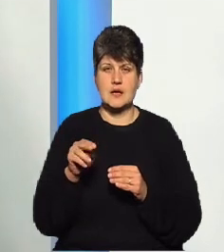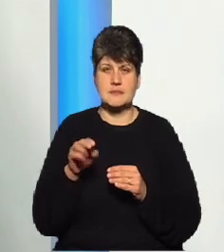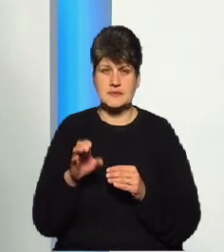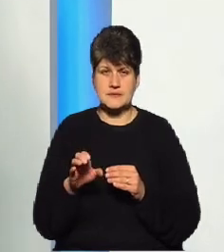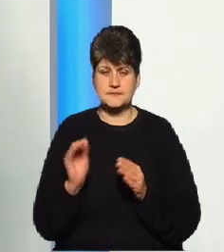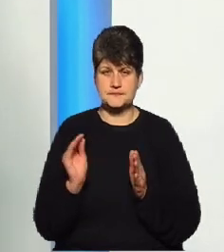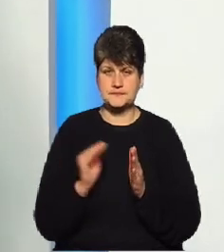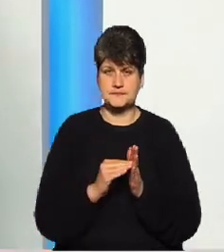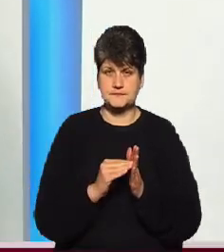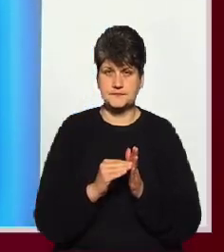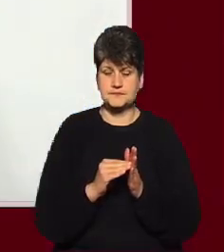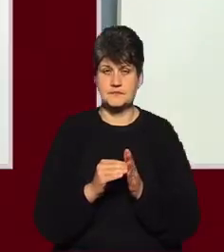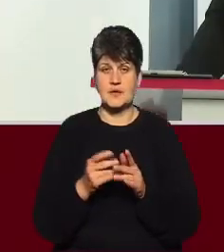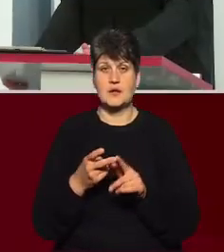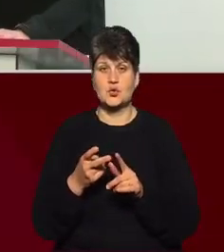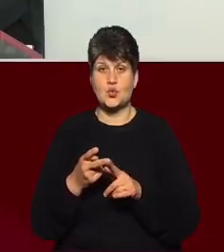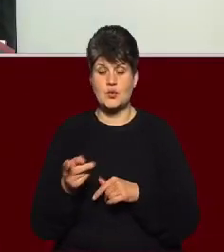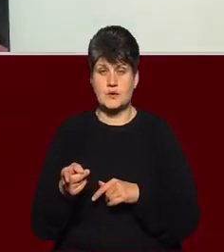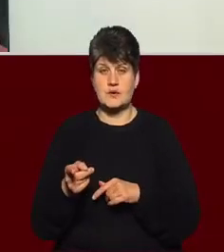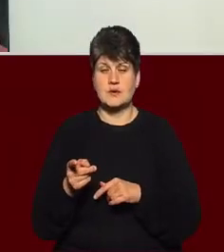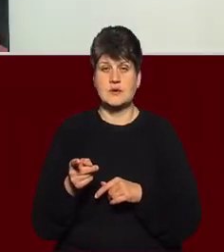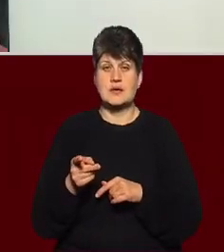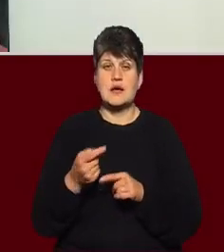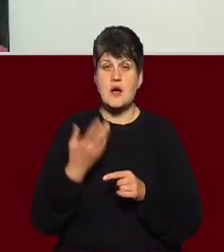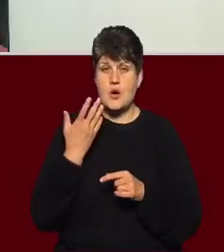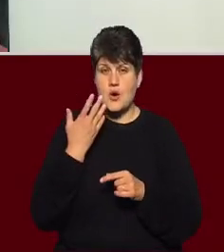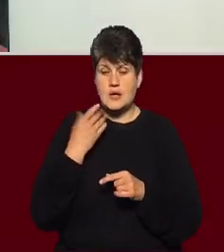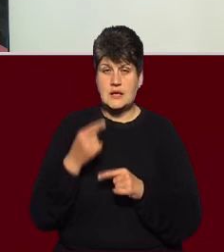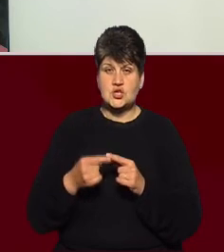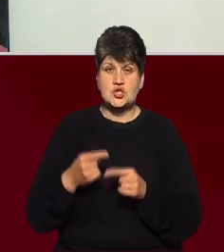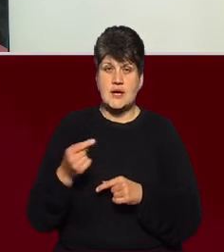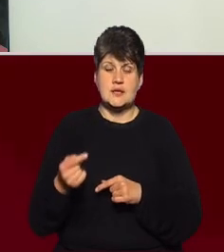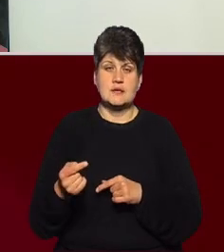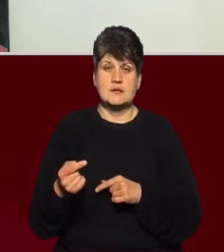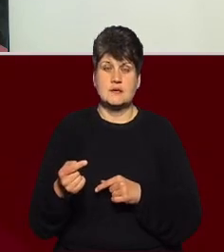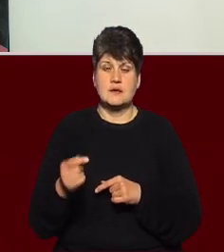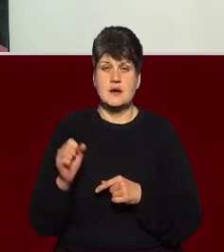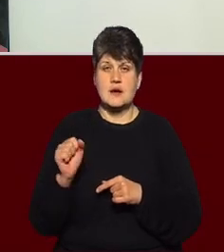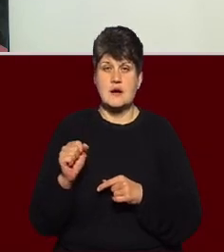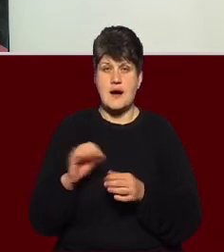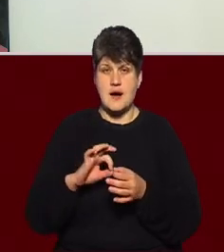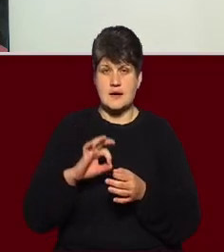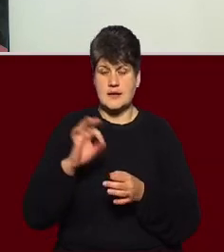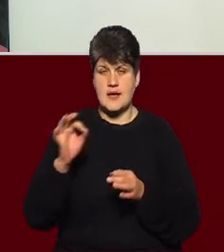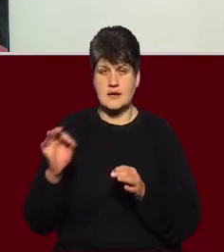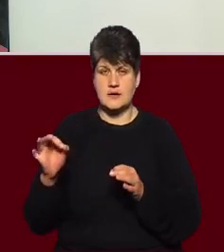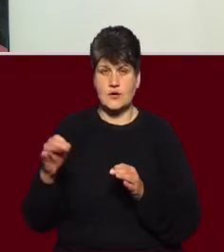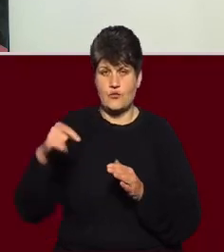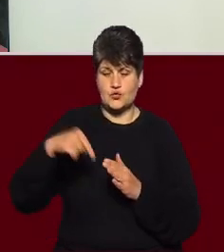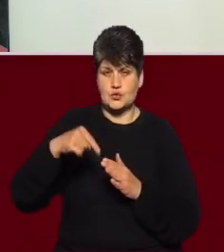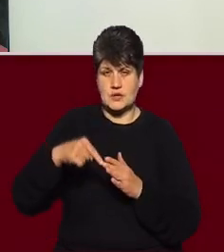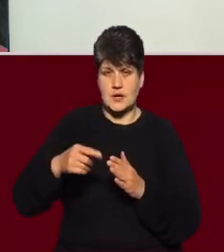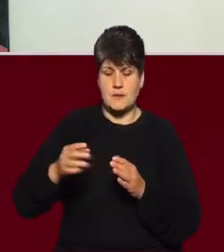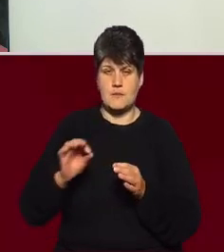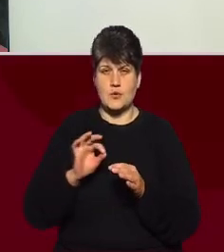А другий спеціп, ентоваскулярний, це коли через артерію, знутрі артерії проводиться спеціальний катетер,